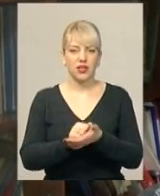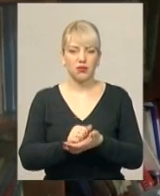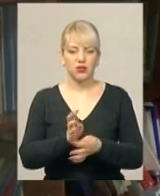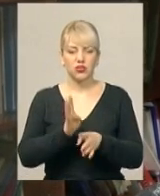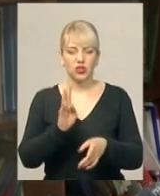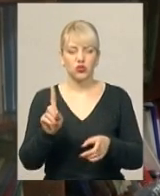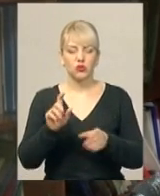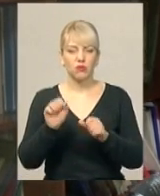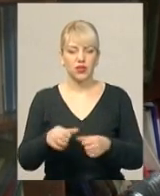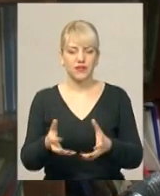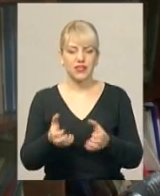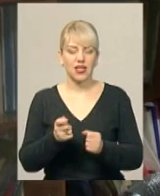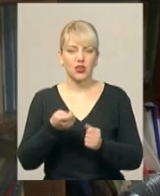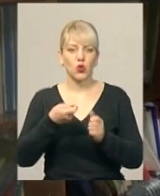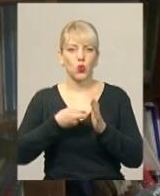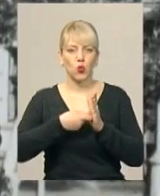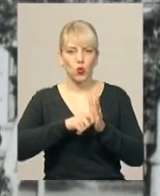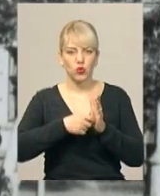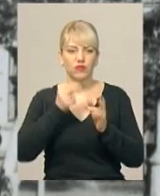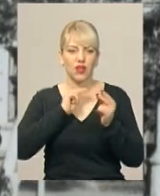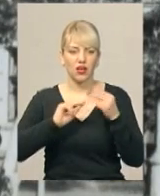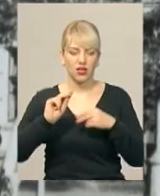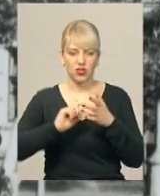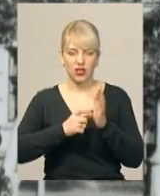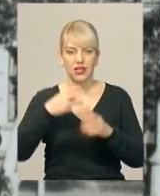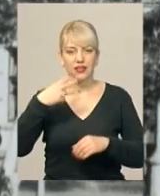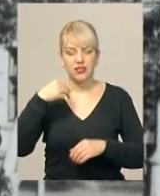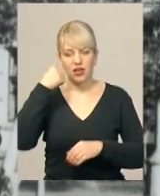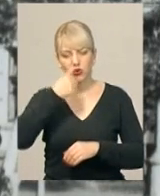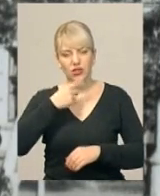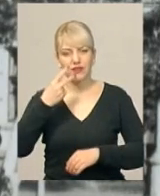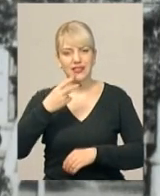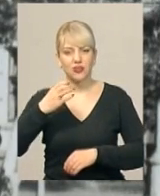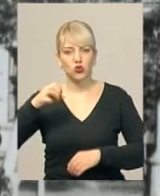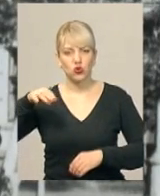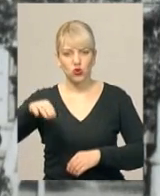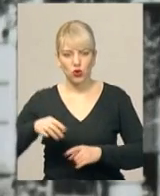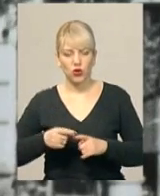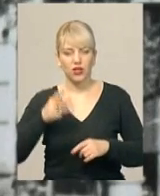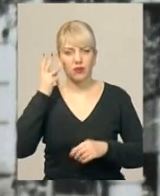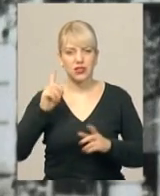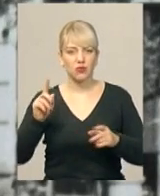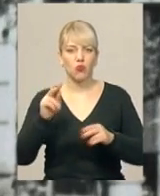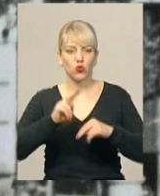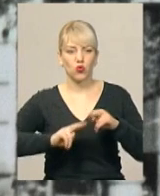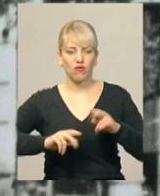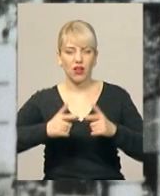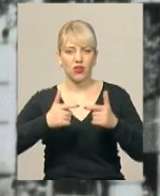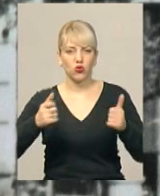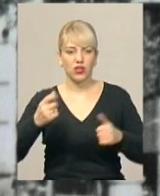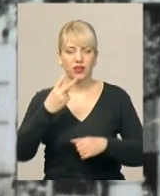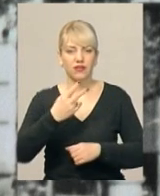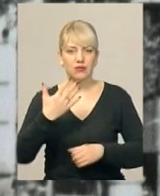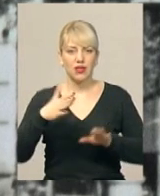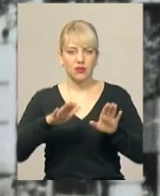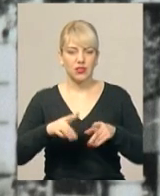міг взяти ключ в найкращий клас. У 30-х роках ХХ століття у Хмельницькому збудували готель на 25 місць. Це і